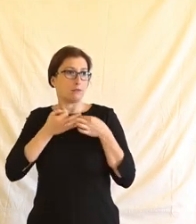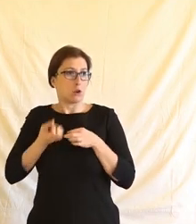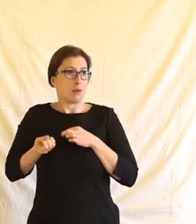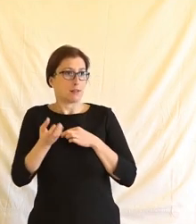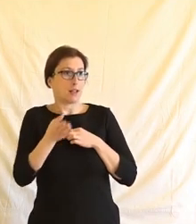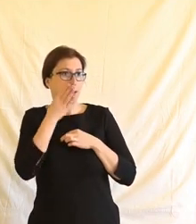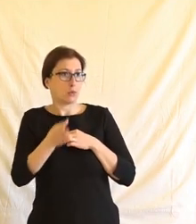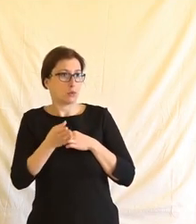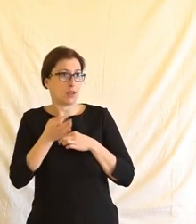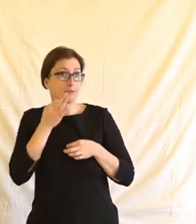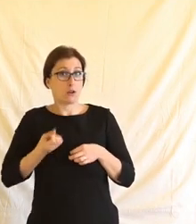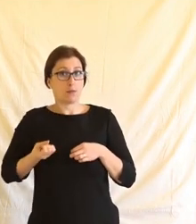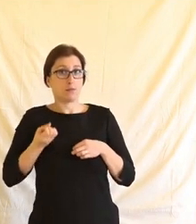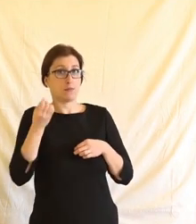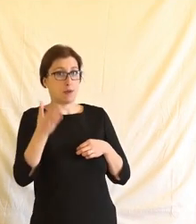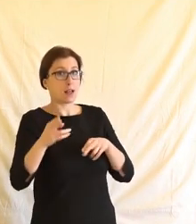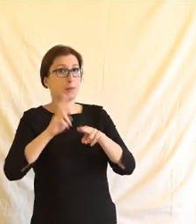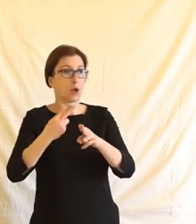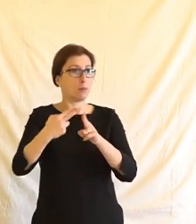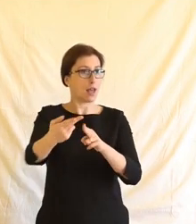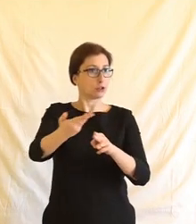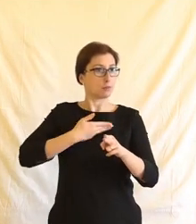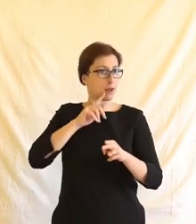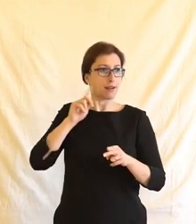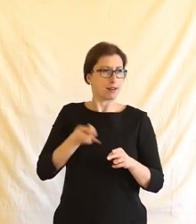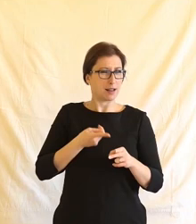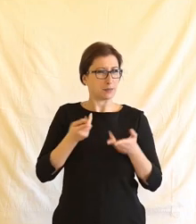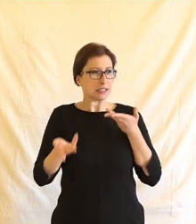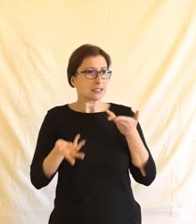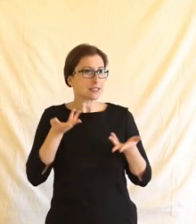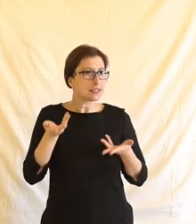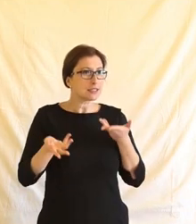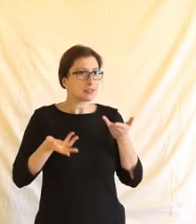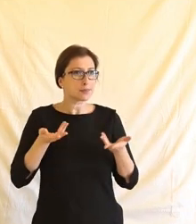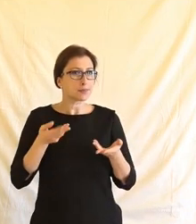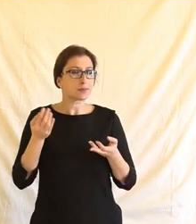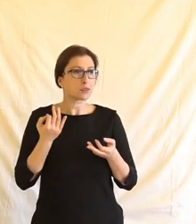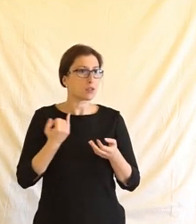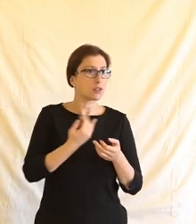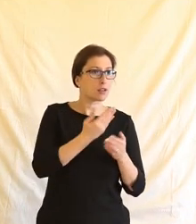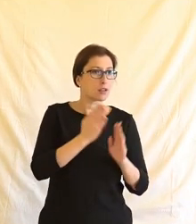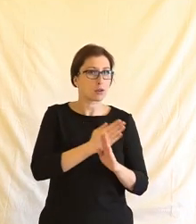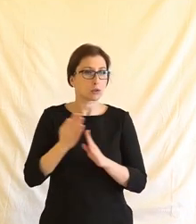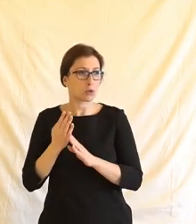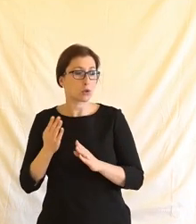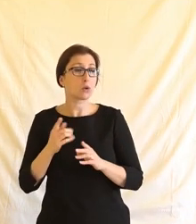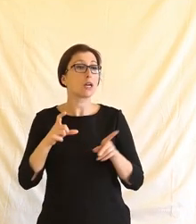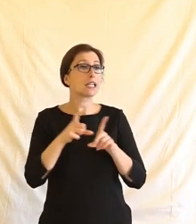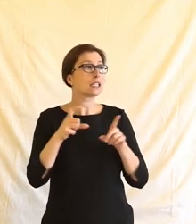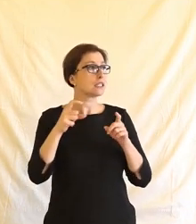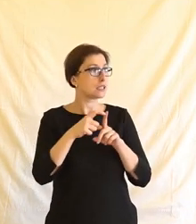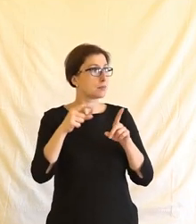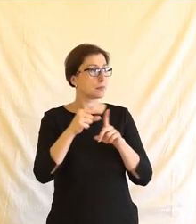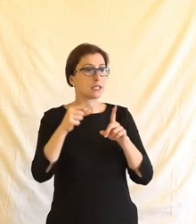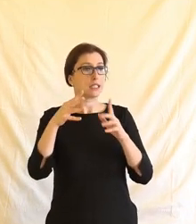víme, že v dnešní době ochrana osobních údajů v režimu GDPR stojí na principu, že nikdo nemůže podmínit